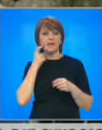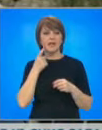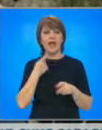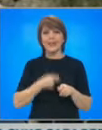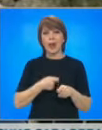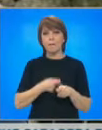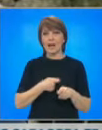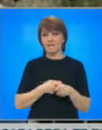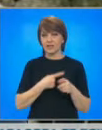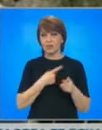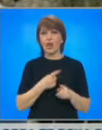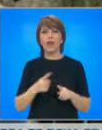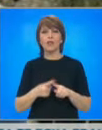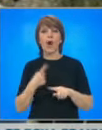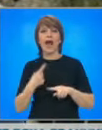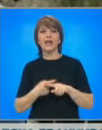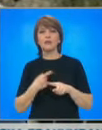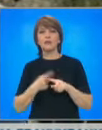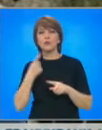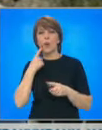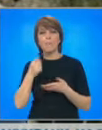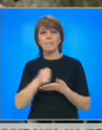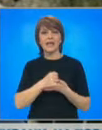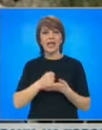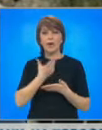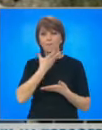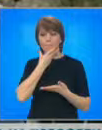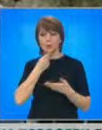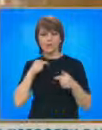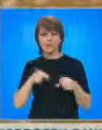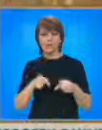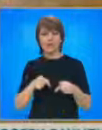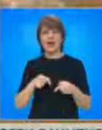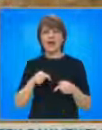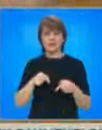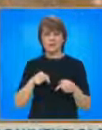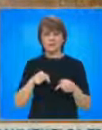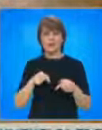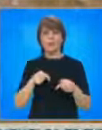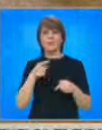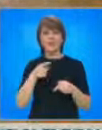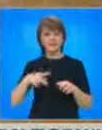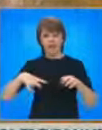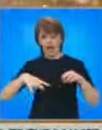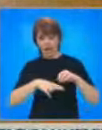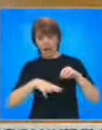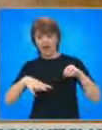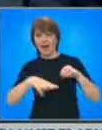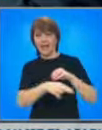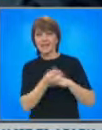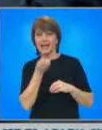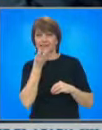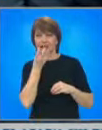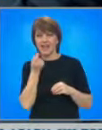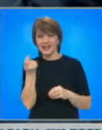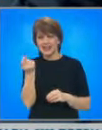Така нареченото хайдушко биле или по-познато в наши дни като билката ранилист. Те са ги рязали на